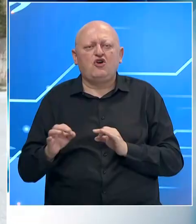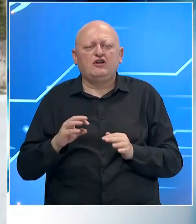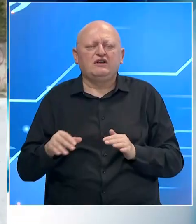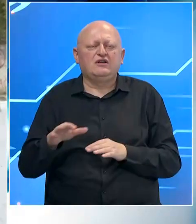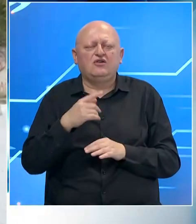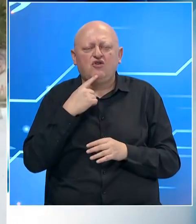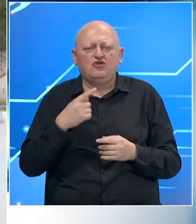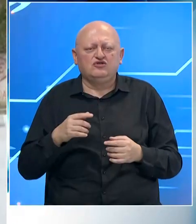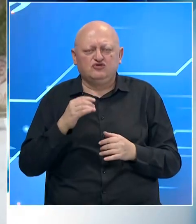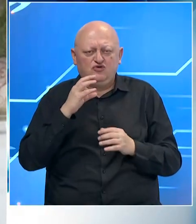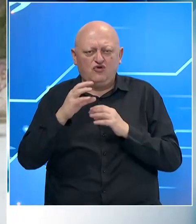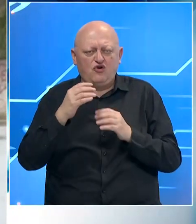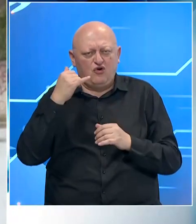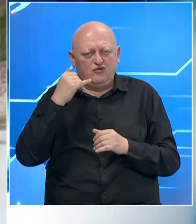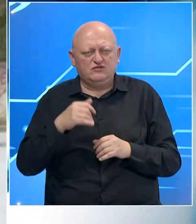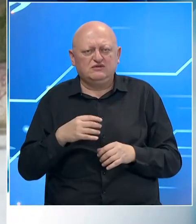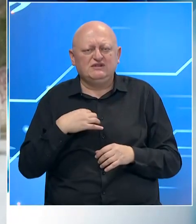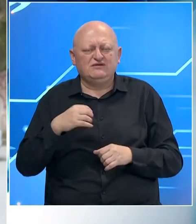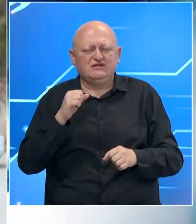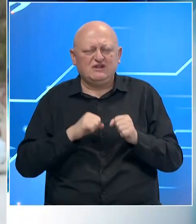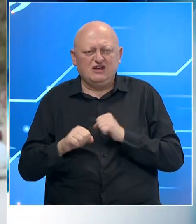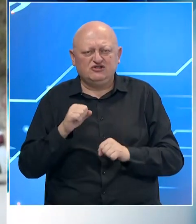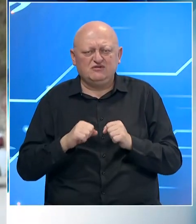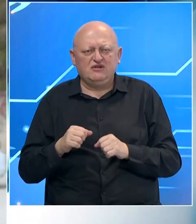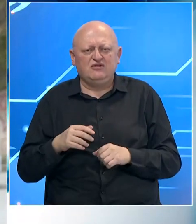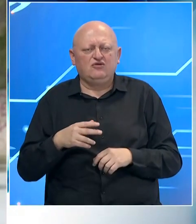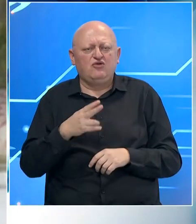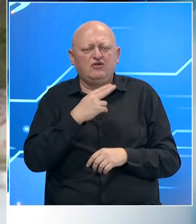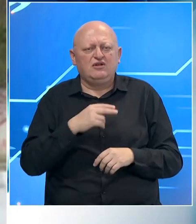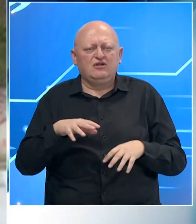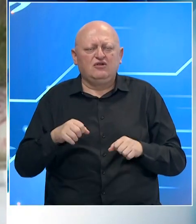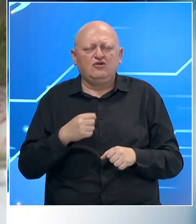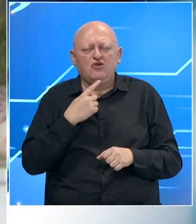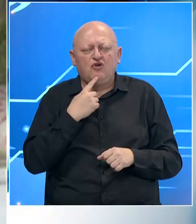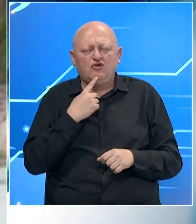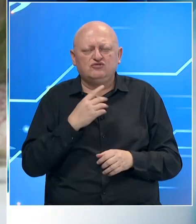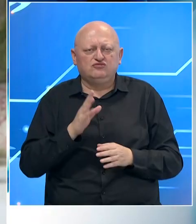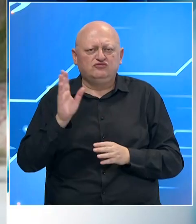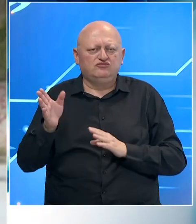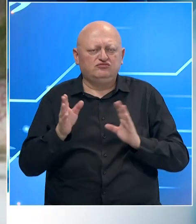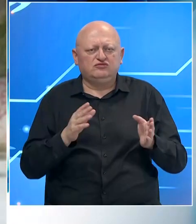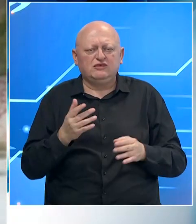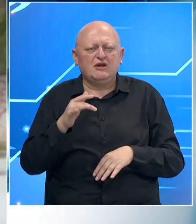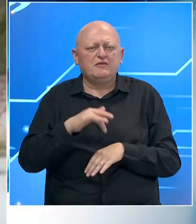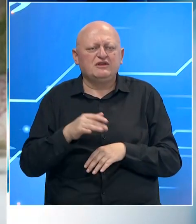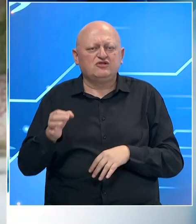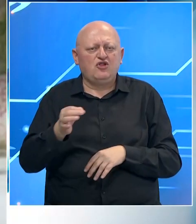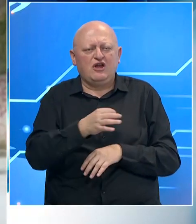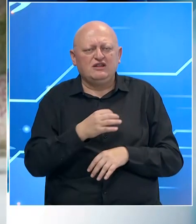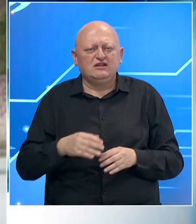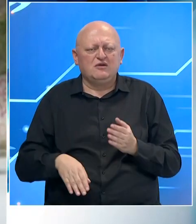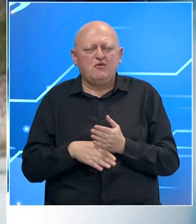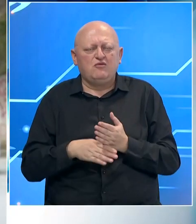koji su u direktnoj komunikaciji sa civilnom zaštom i ostalim organima, da kažemo vlasti, koji šalju nas na određene lokacije da pomognemo.